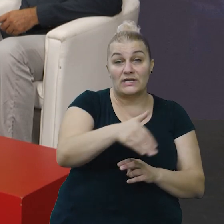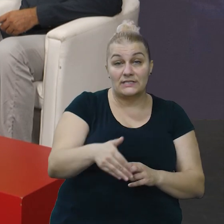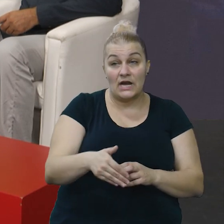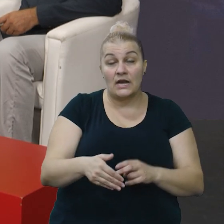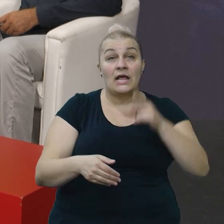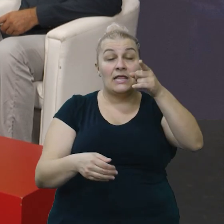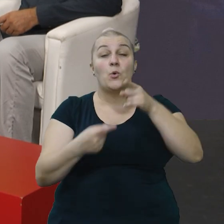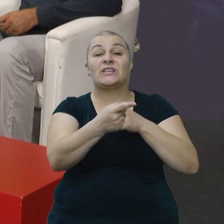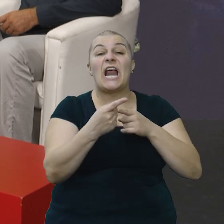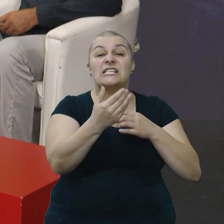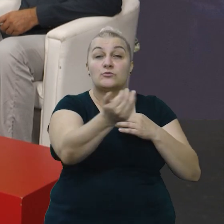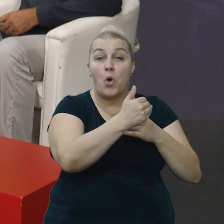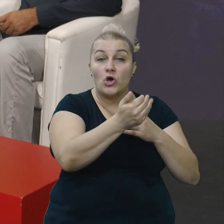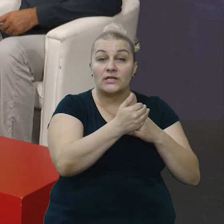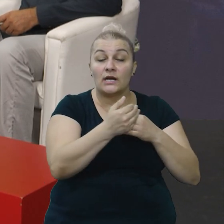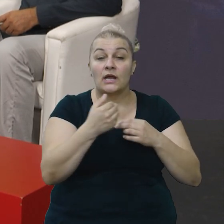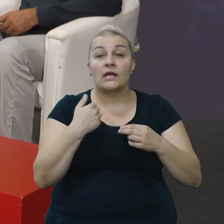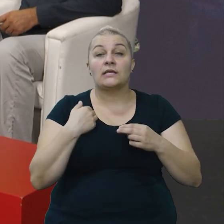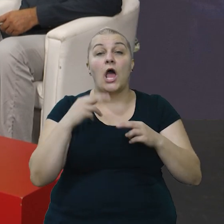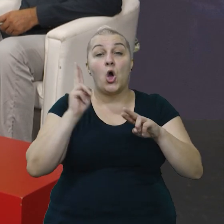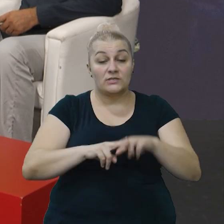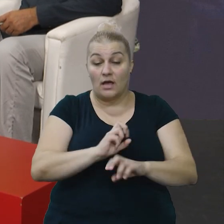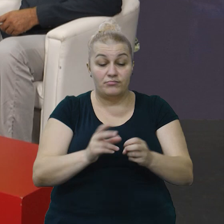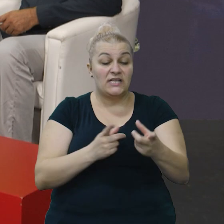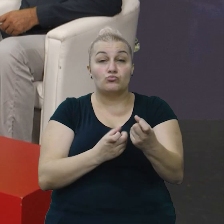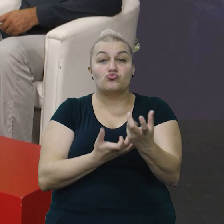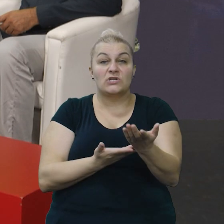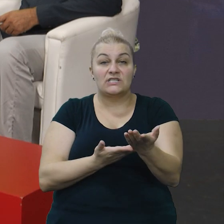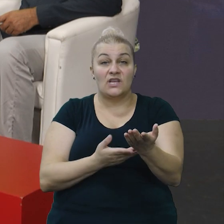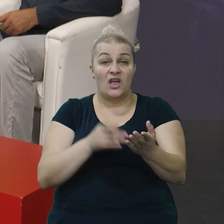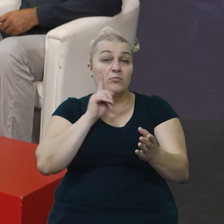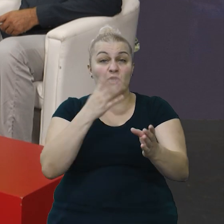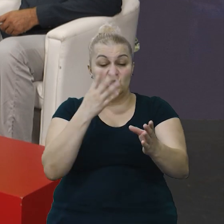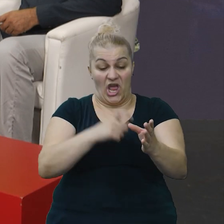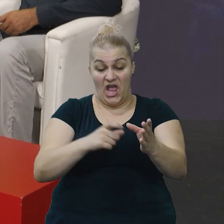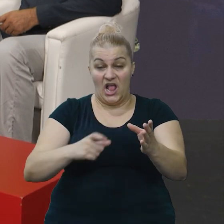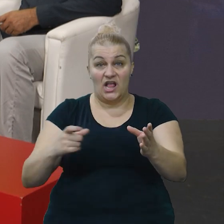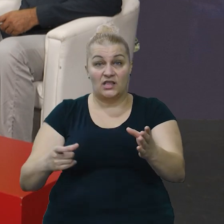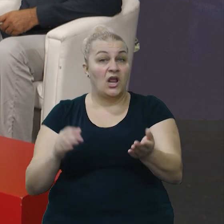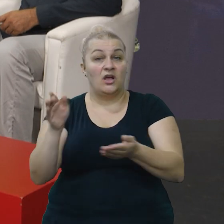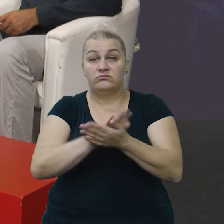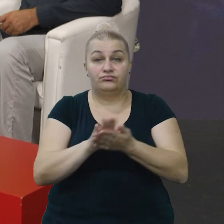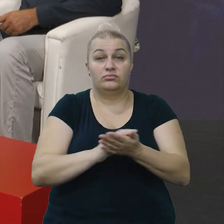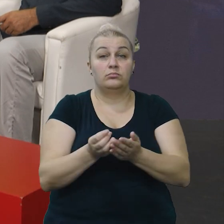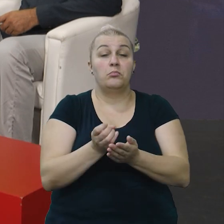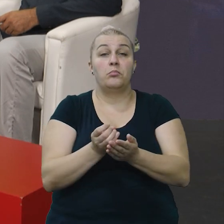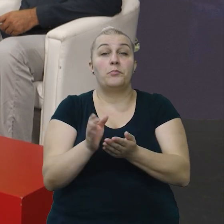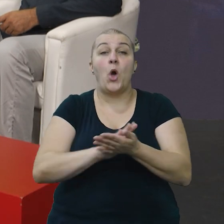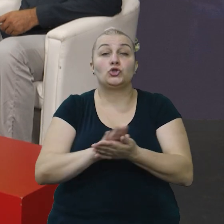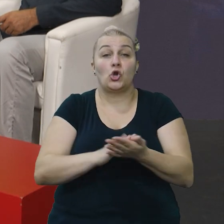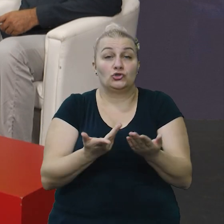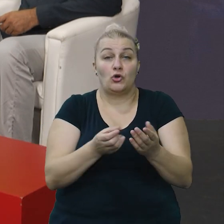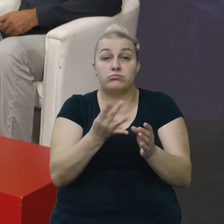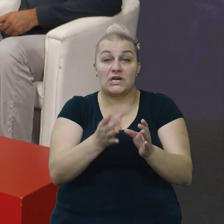tuče transporter, i ja ostajem bez municije. Jer to su bila četiri okvira, potroše se za čas, i to je to.